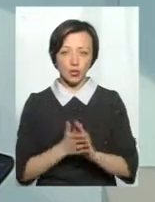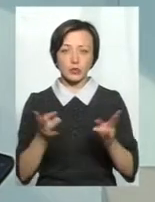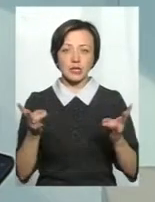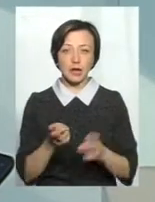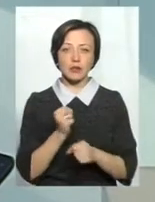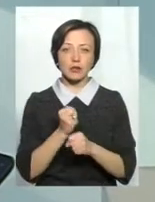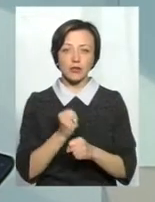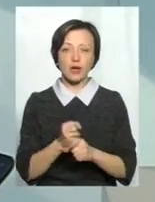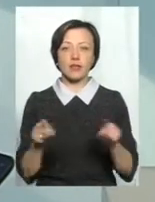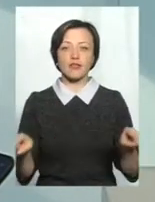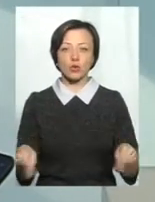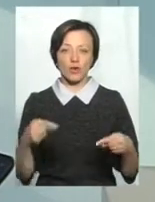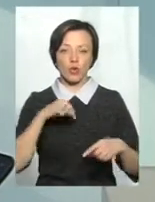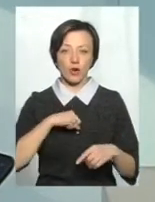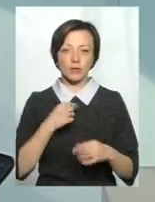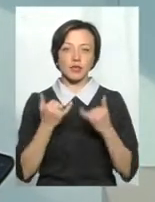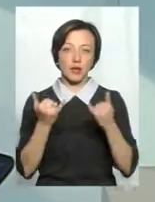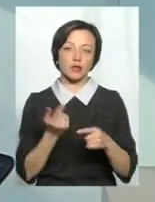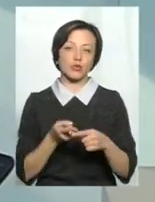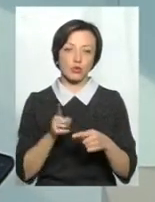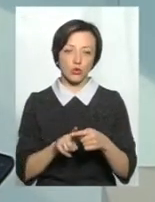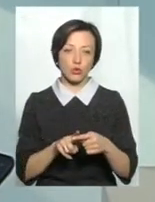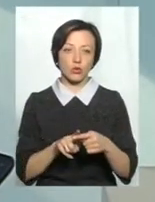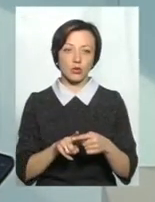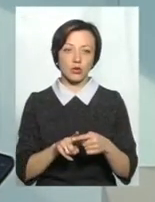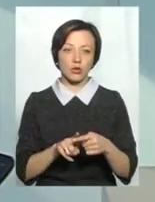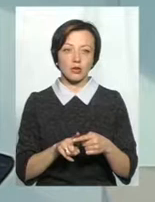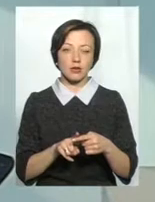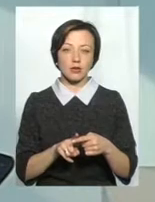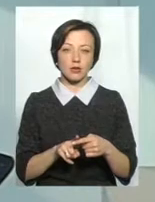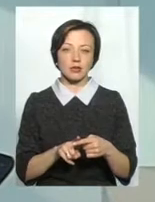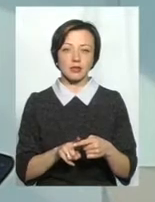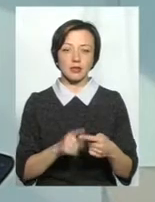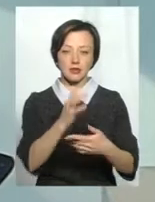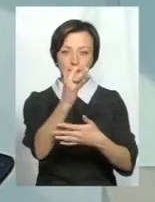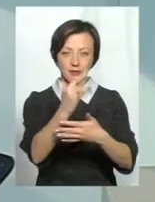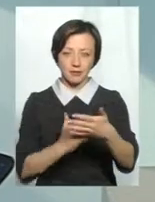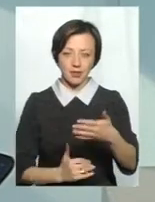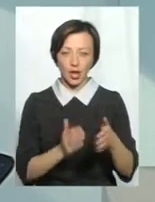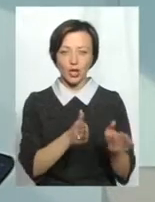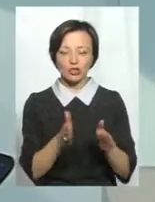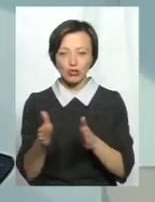працювати на відновлення організму. Для цього, звичайно, тут ціла система режимів